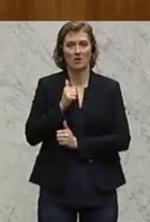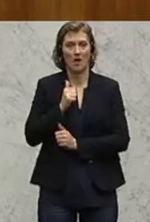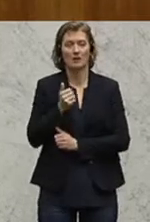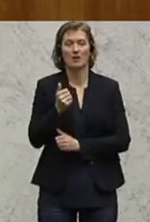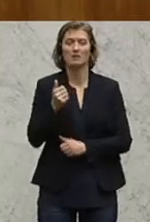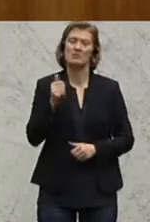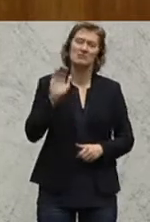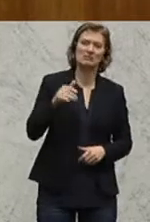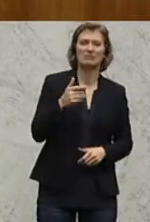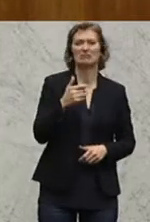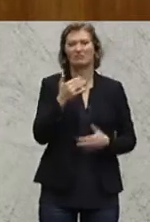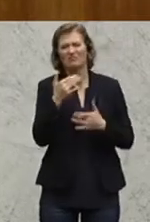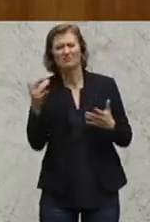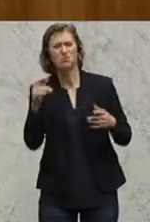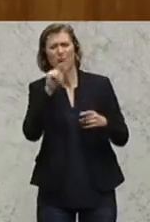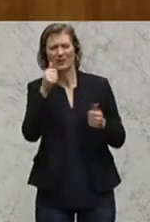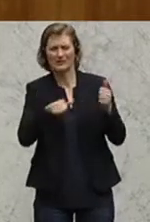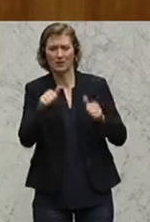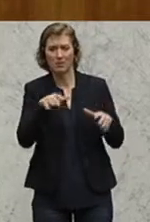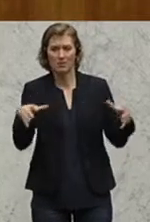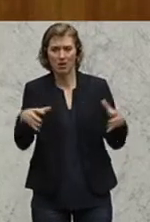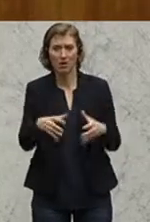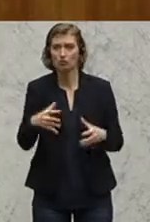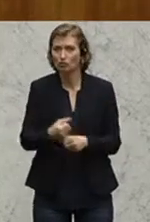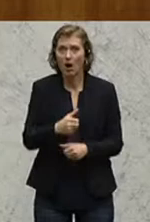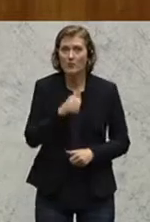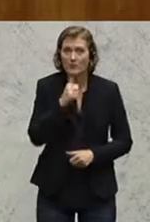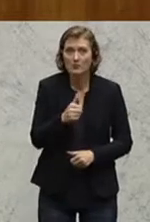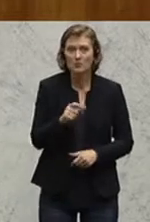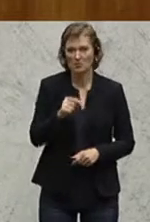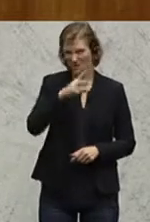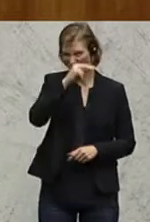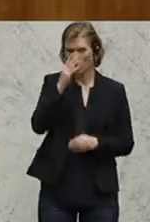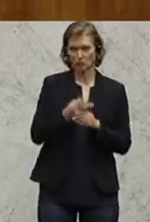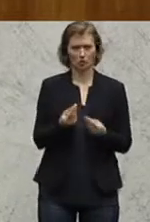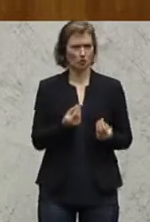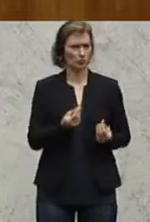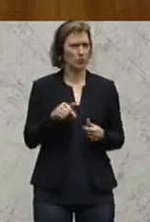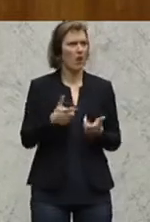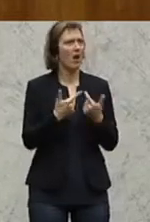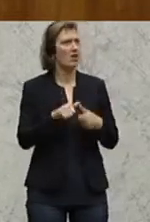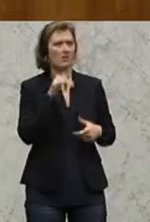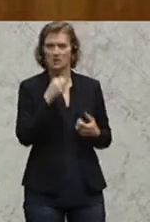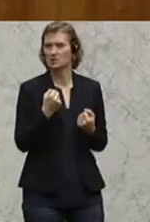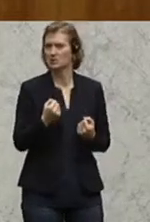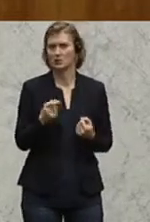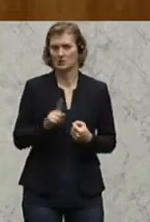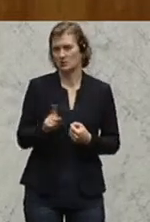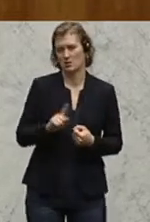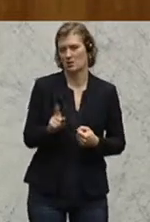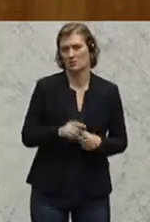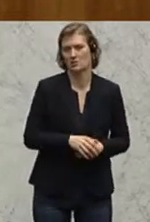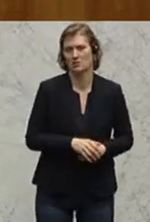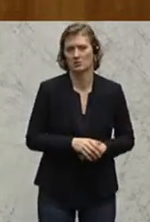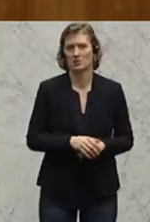Polizisten. Das heißt, wir leben in der Zwischenzeit in einem unsicheren Land und das merkt auch die Bevölkerung. Dann geht es